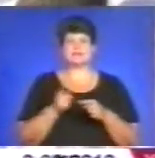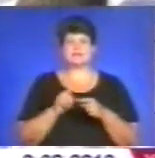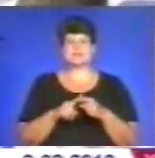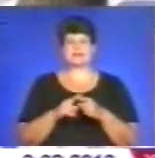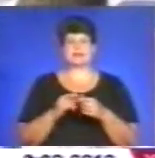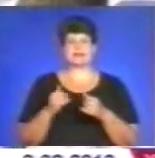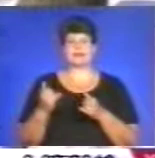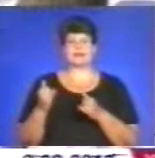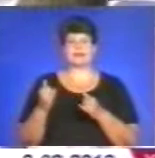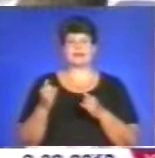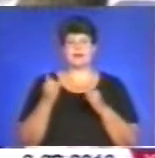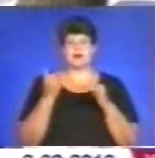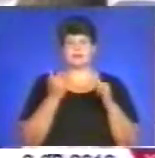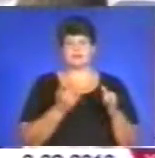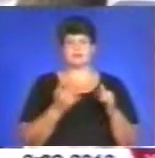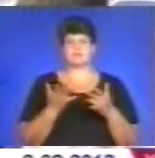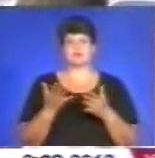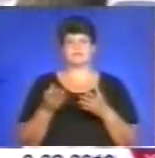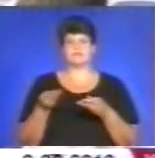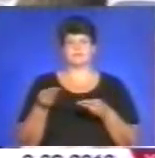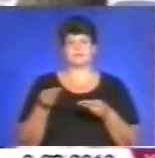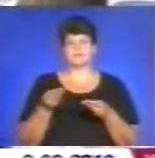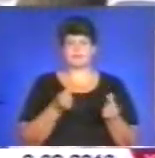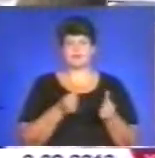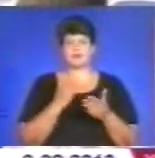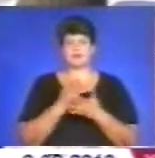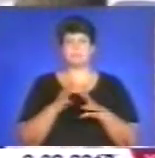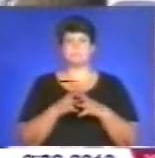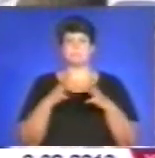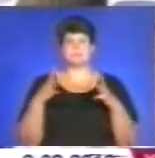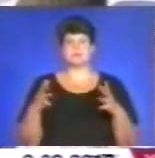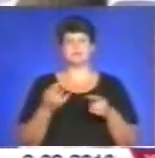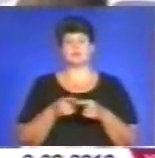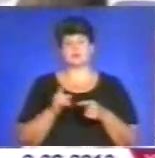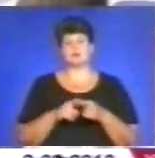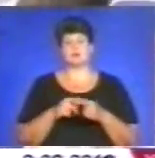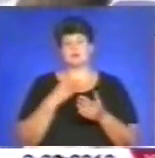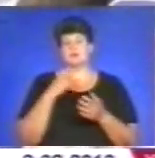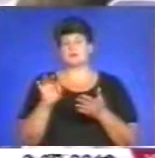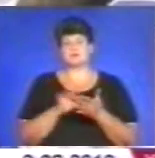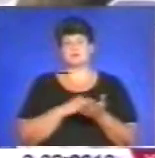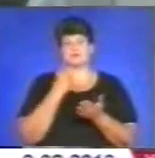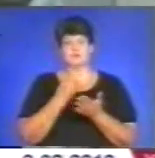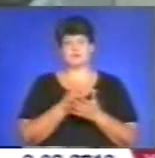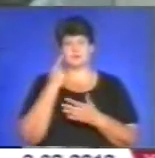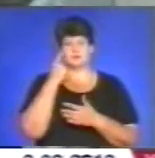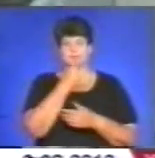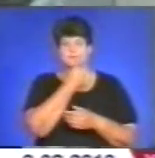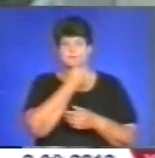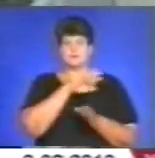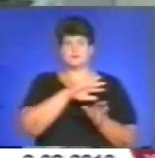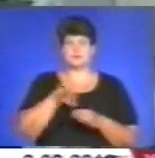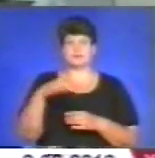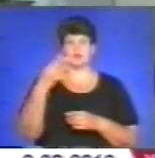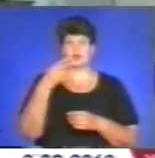чинників стало більше, то все відповідно відображається і на організору. Після 40